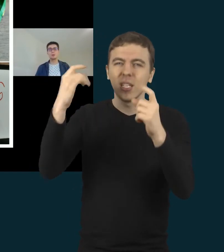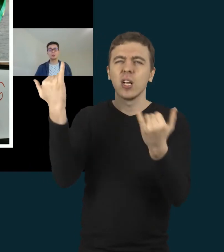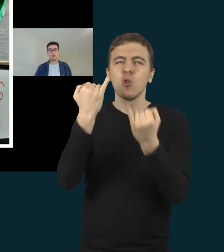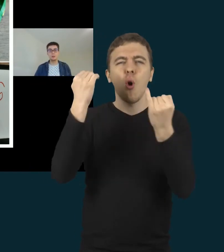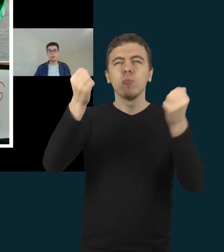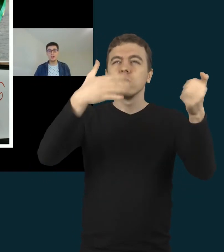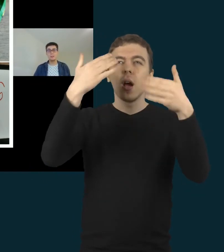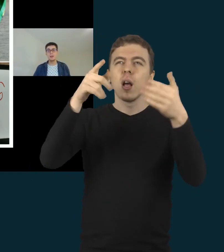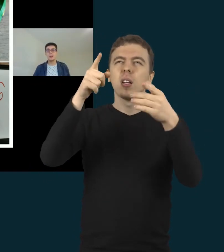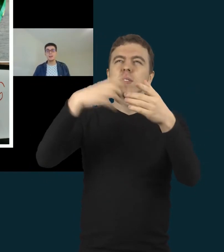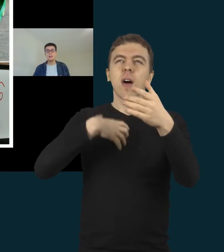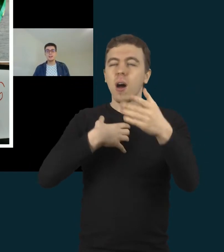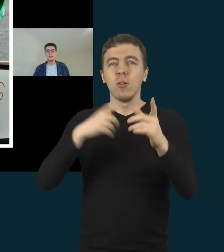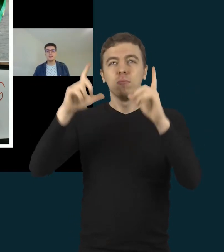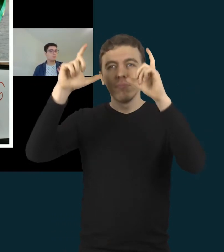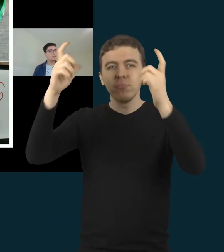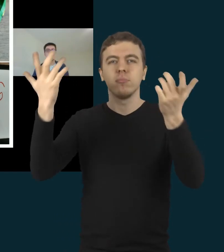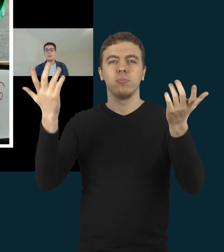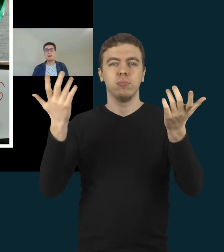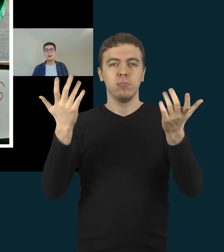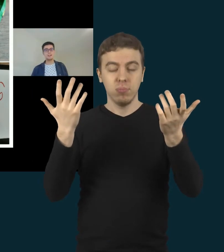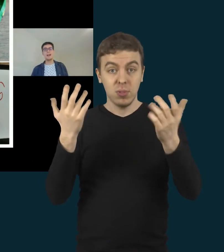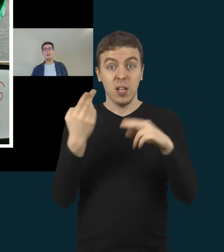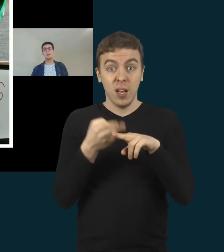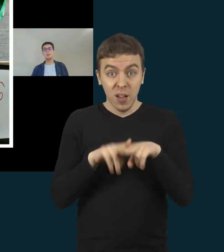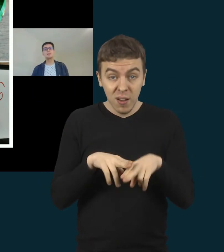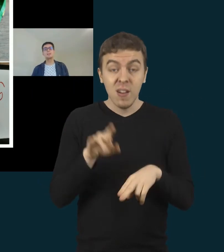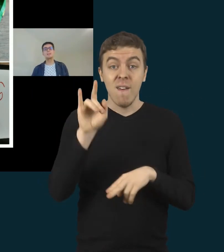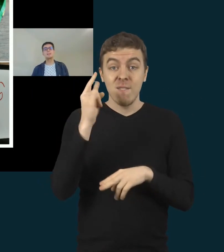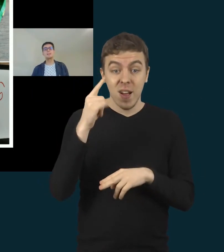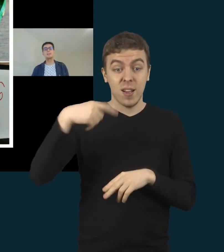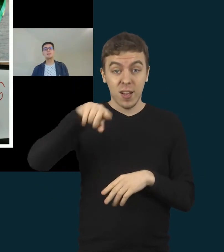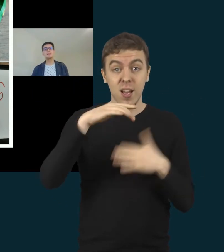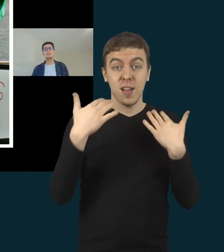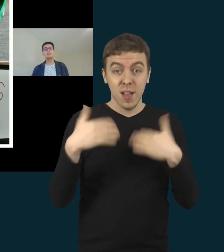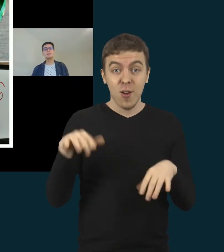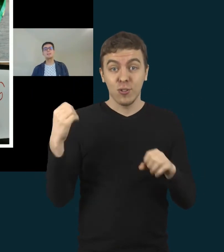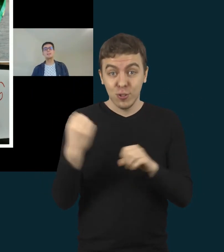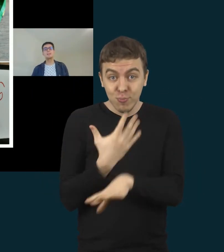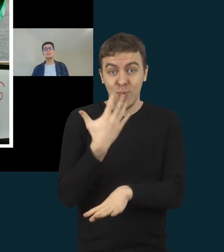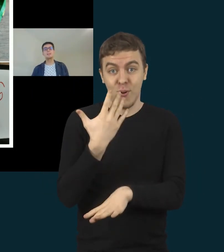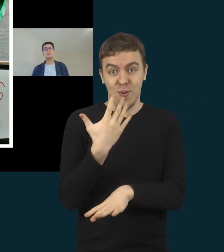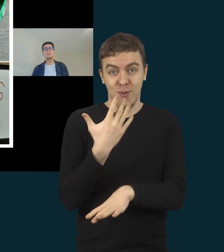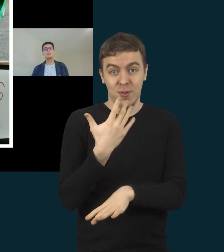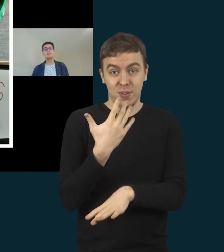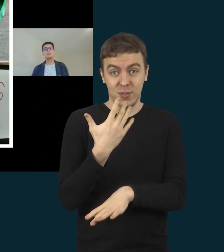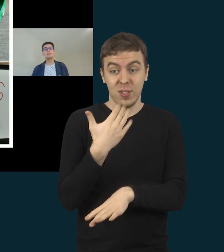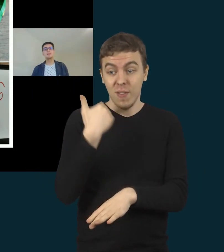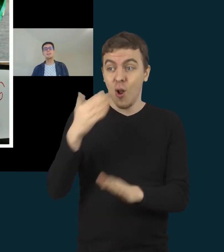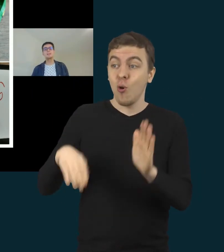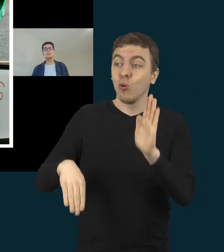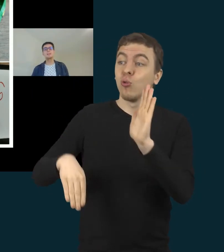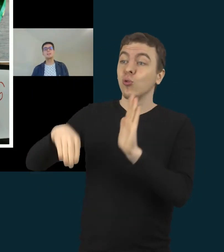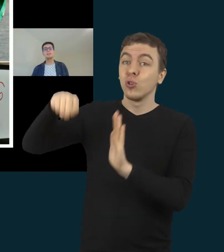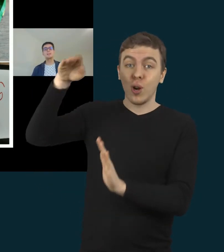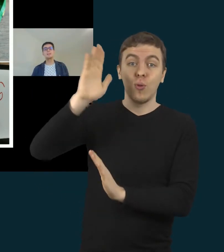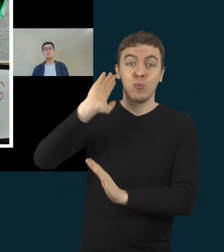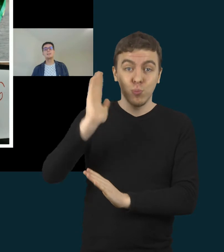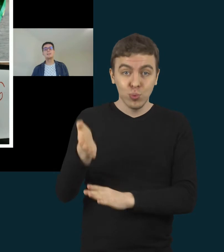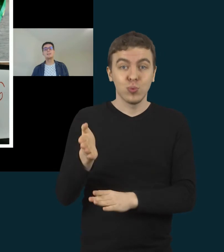nufotografuojame. Ir tą patį gali daryti ir tie vaikai, ypač kai jie užauks ir